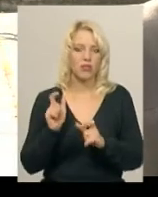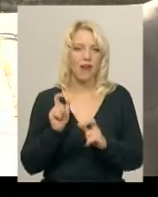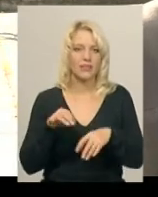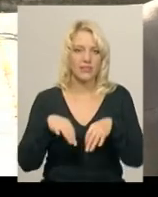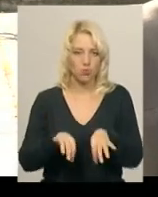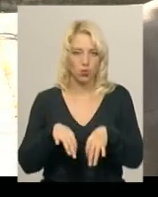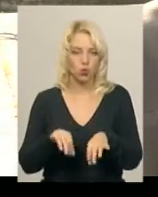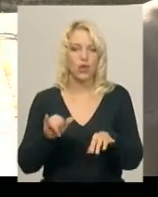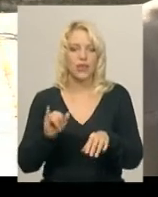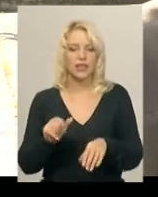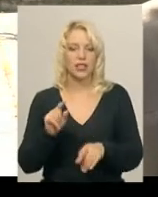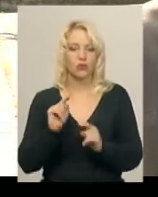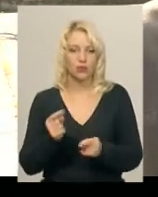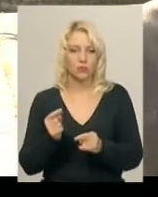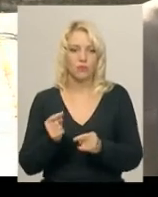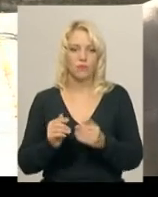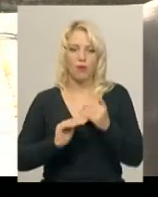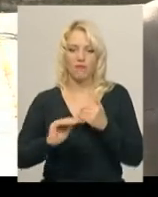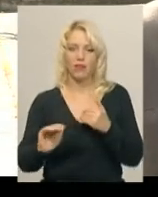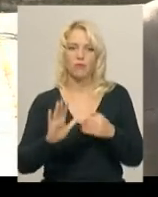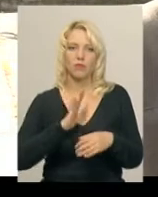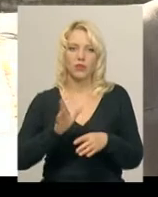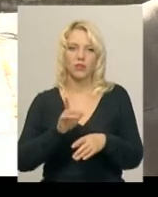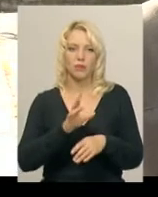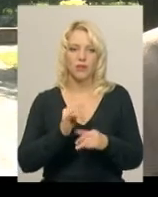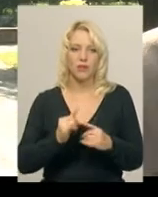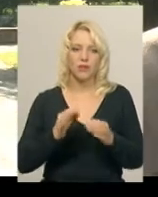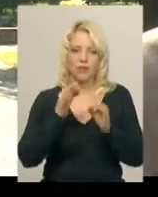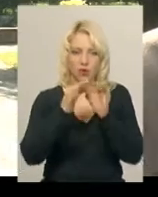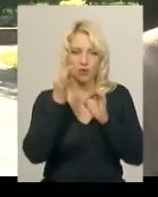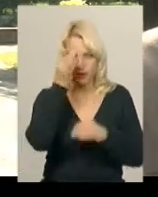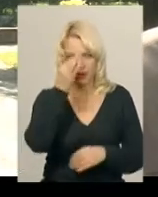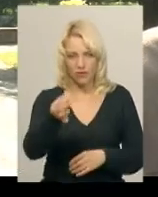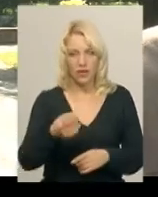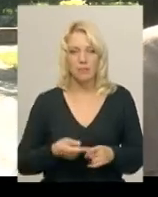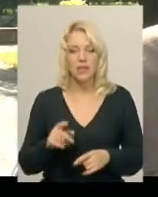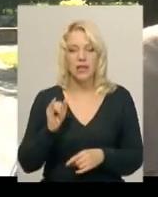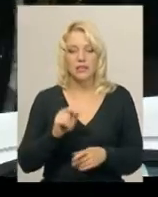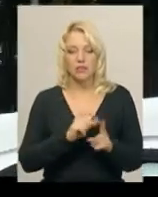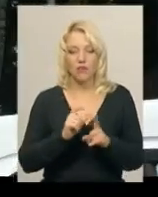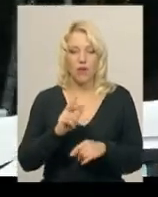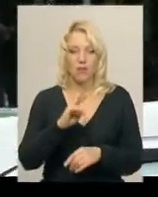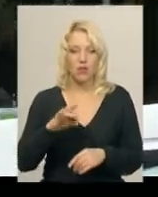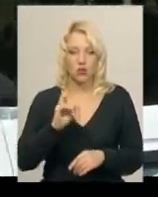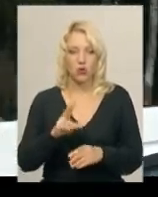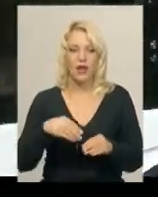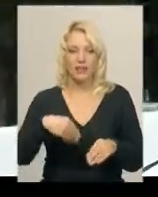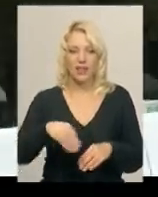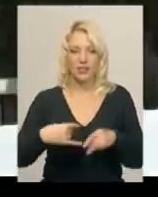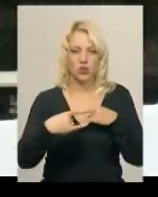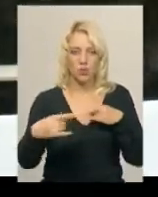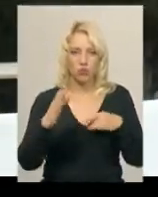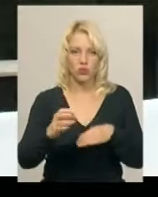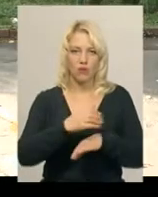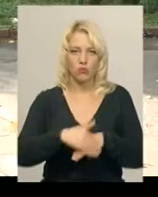і також саме поверхня повинна бути для його встановлення рівна. За словами Олексія Янчука, тенісні столи ще планують встановити на